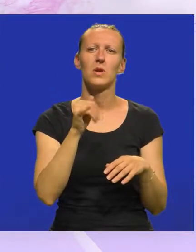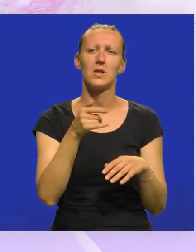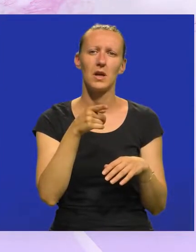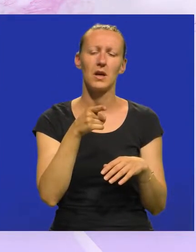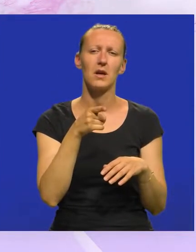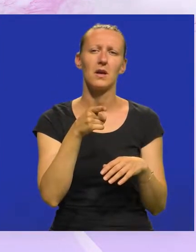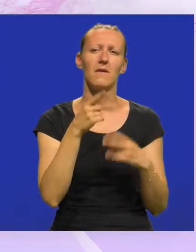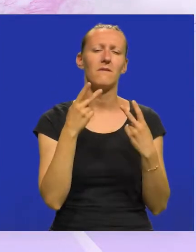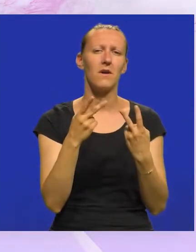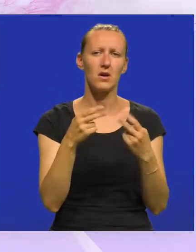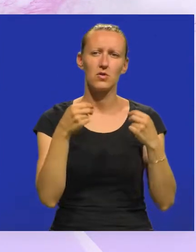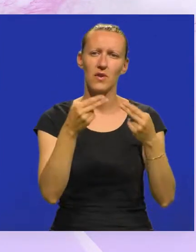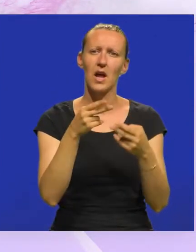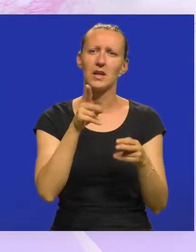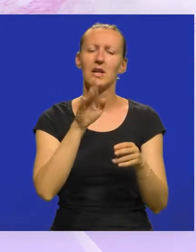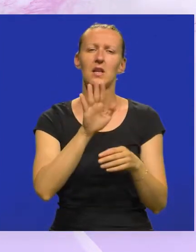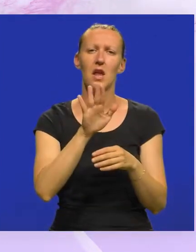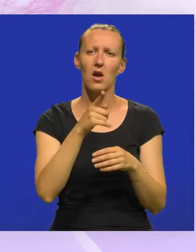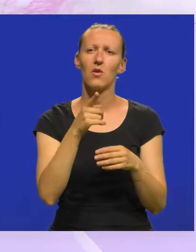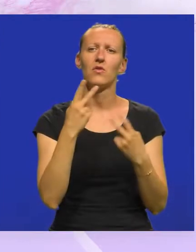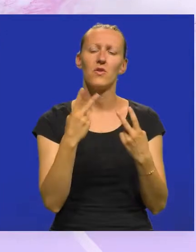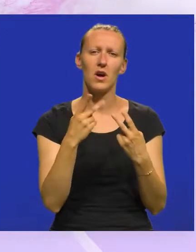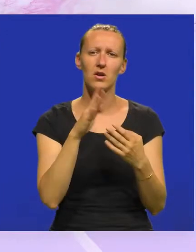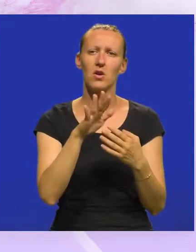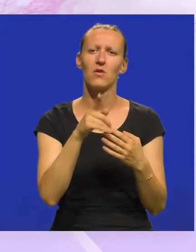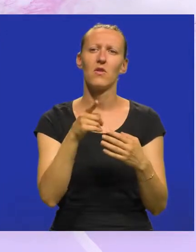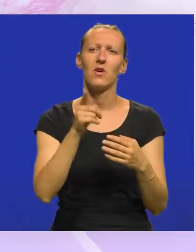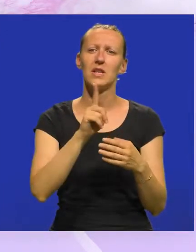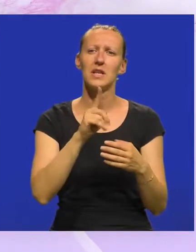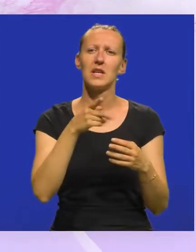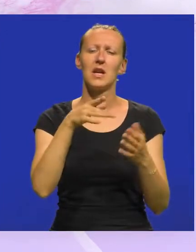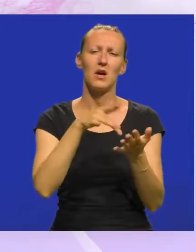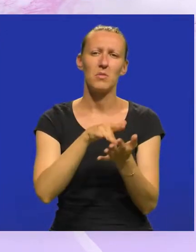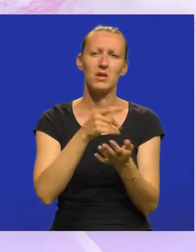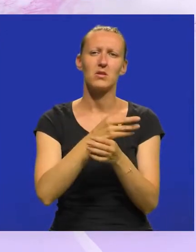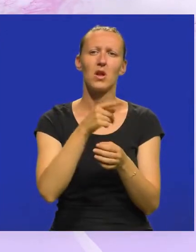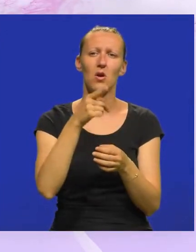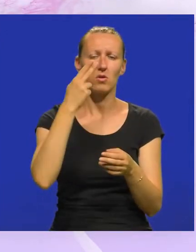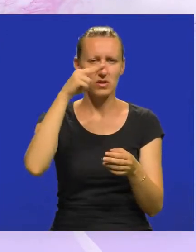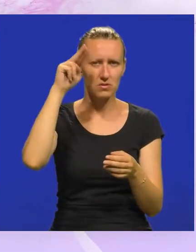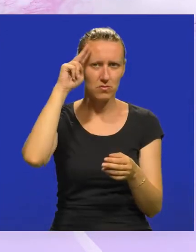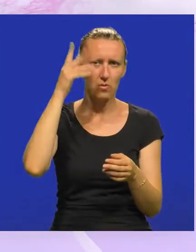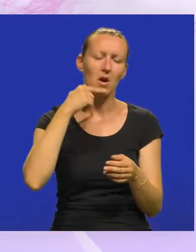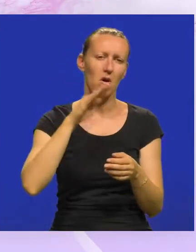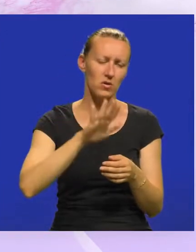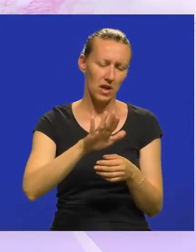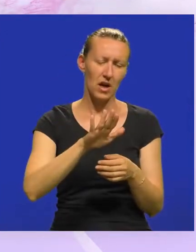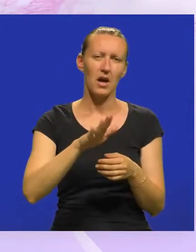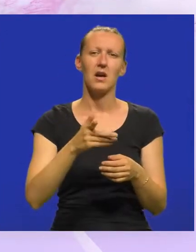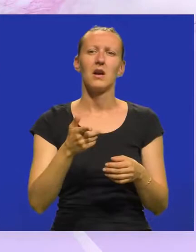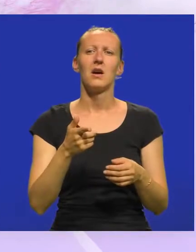da je bitno vratiti njegovu izvornu funkciju, njegovu izvornu funkciju nije Arheološki lokalitet, nego spomenik kao takav.